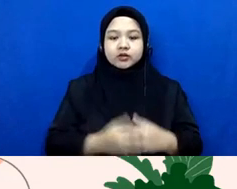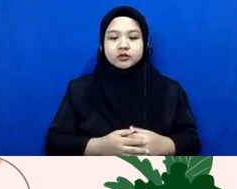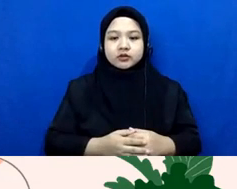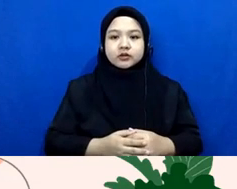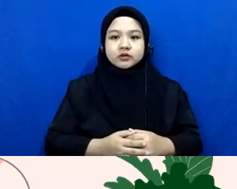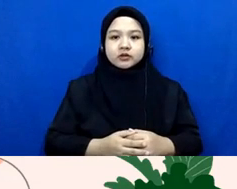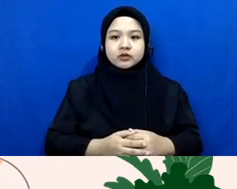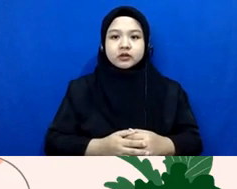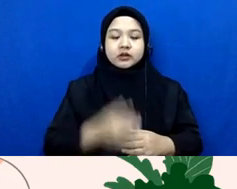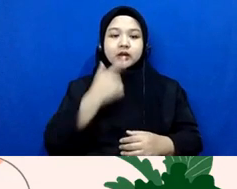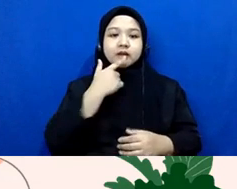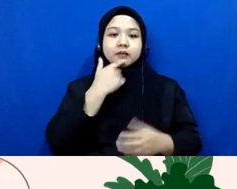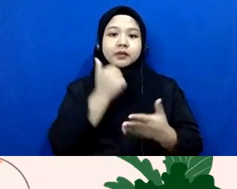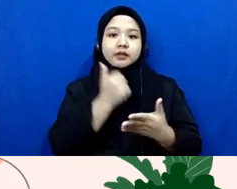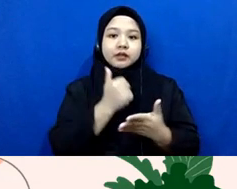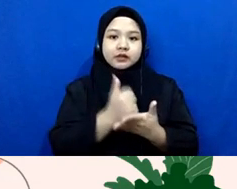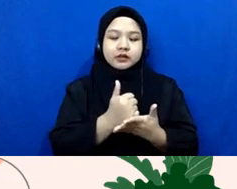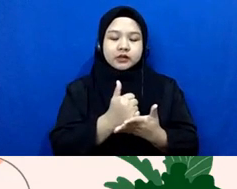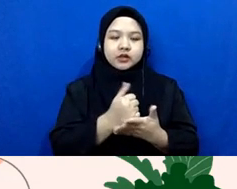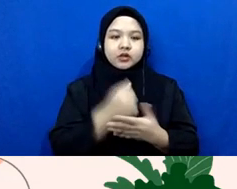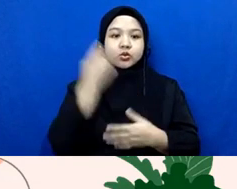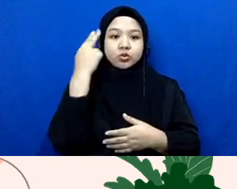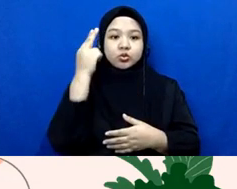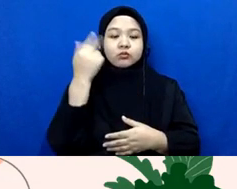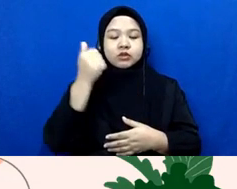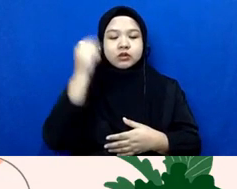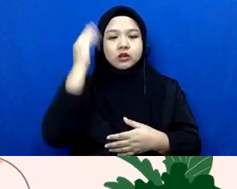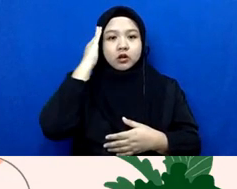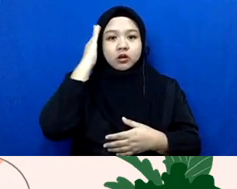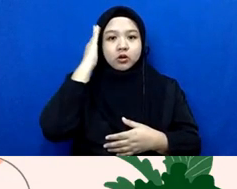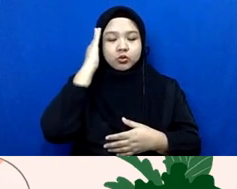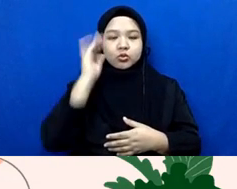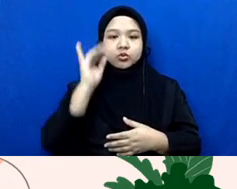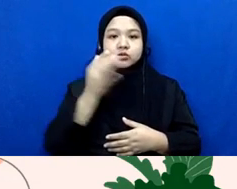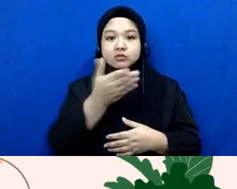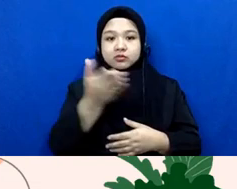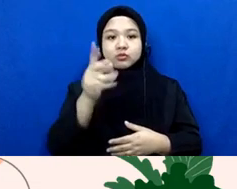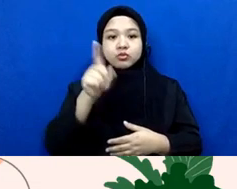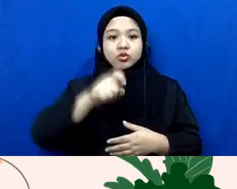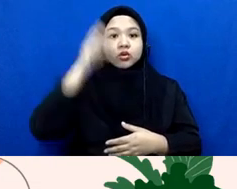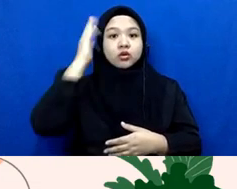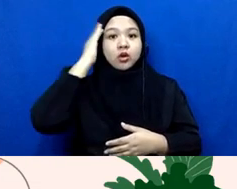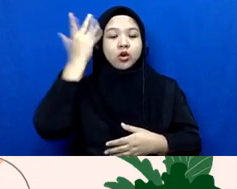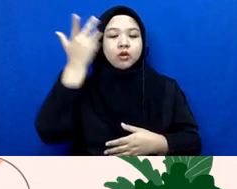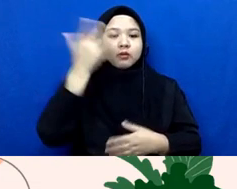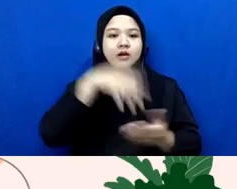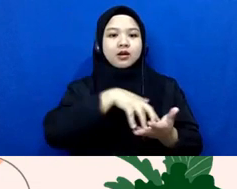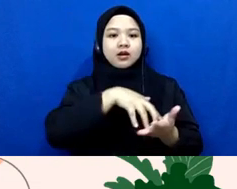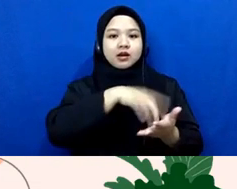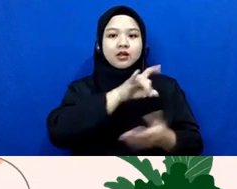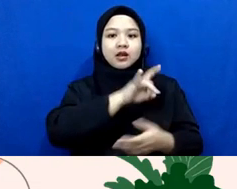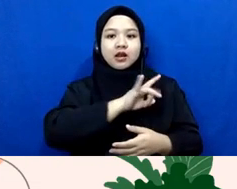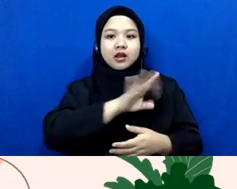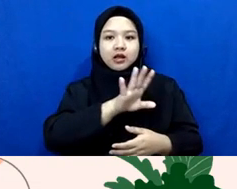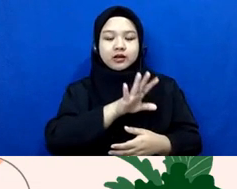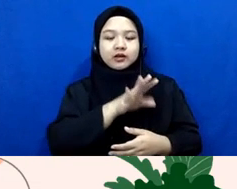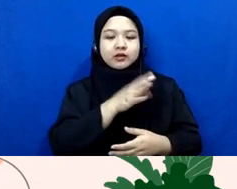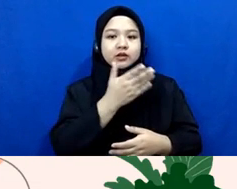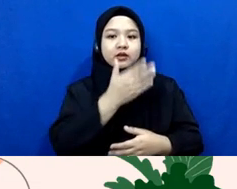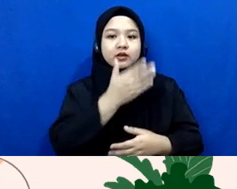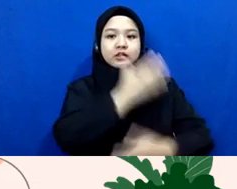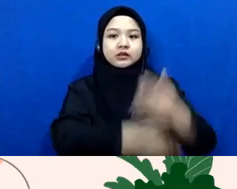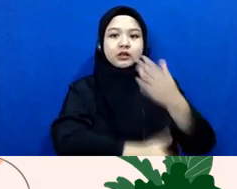penting untuk diketahui oleh jurnalis adalah kerentanan lain selain disabilitas yang